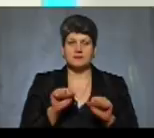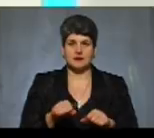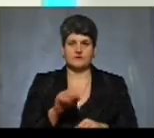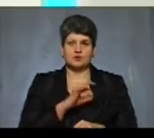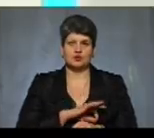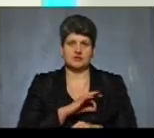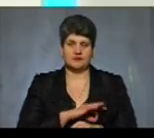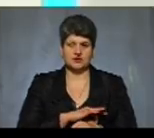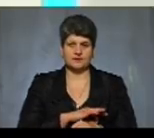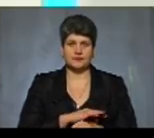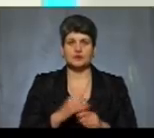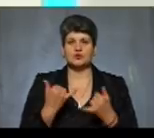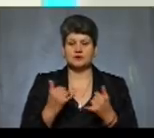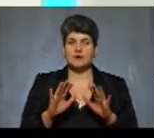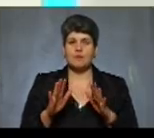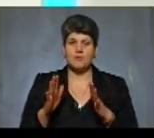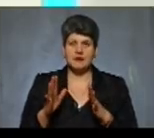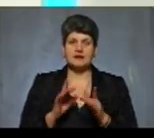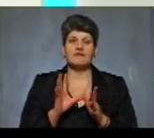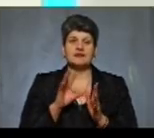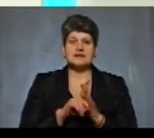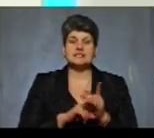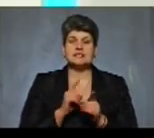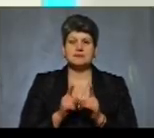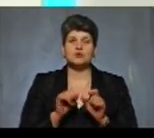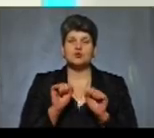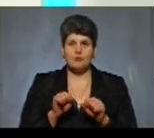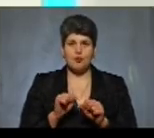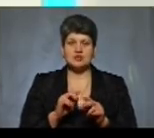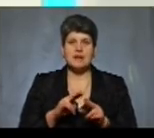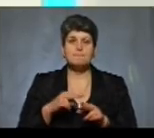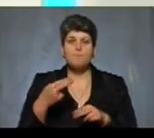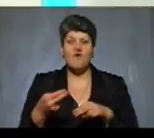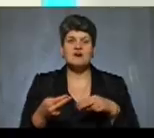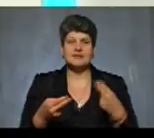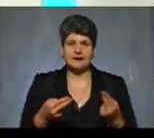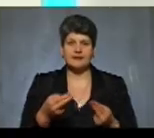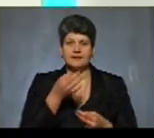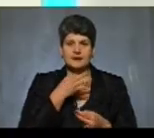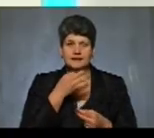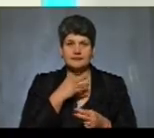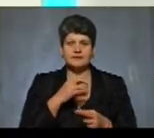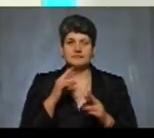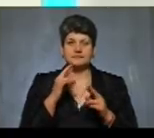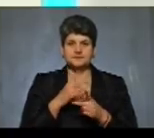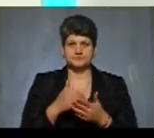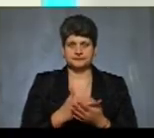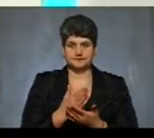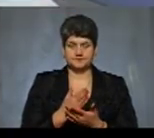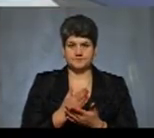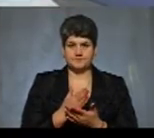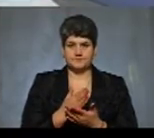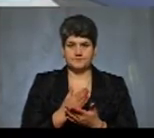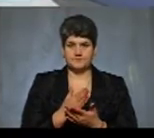А саме, що на даний момент внесені такими змінами, що можна повертати лікарські засоби неналежної якості. Причому,